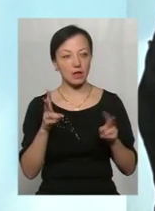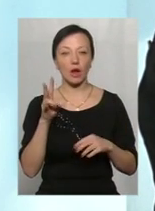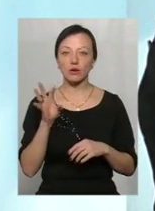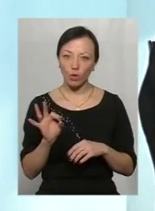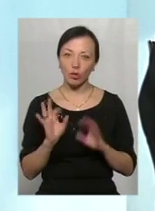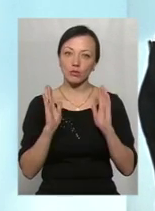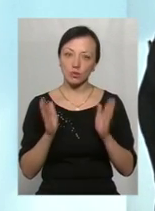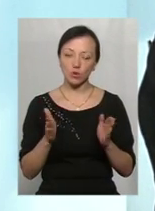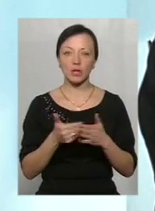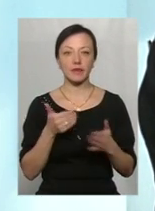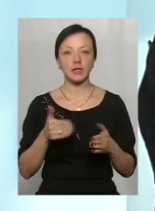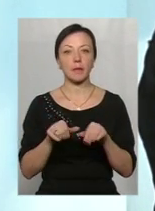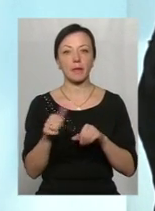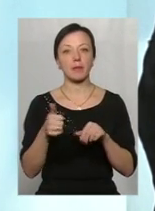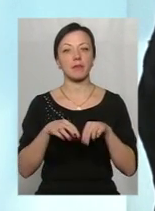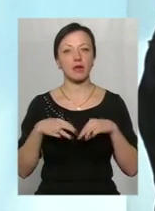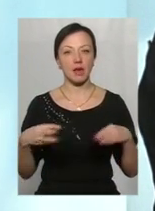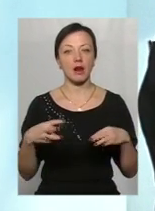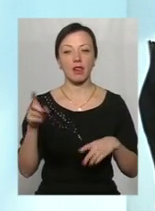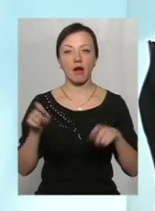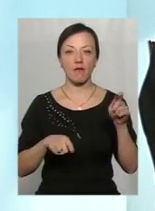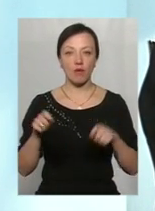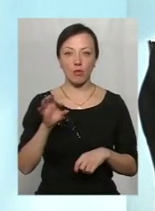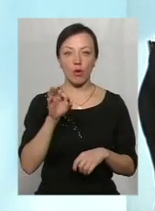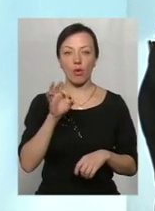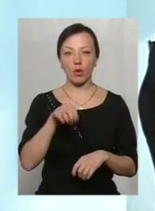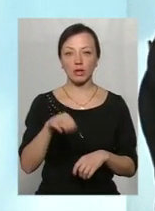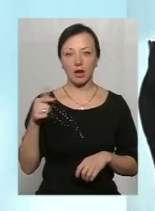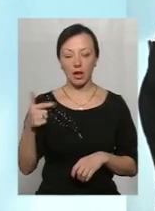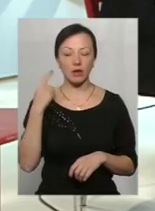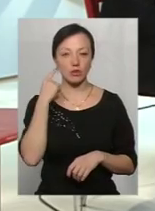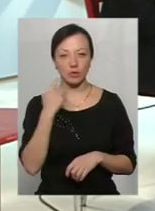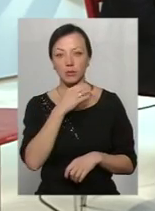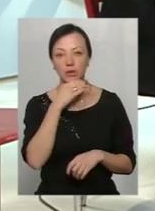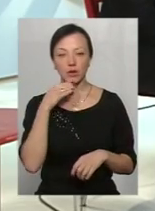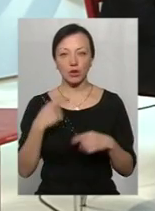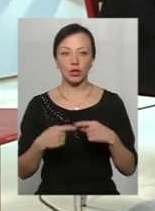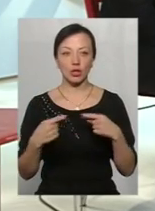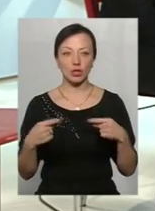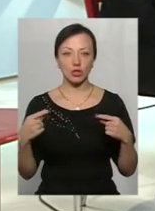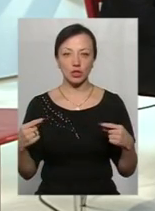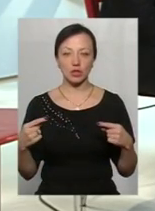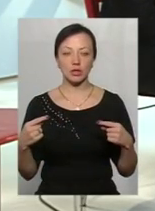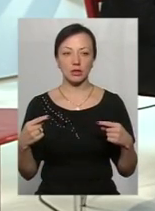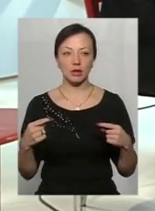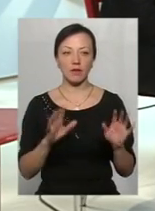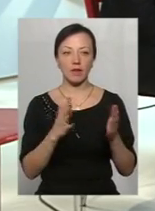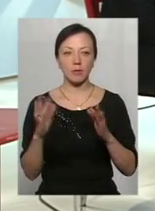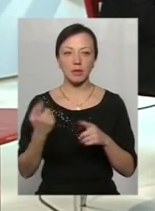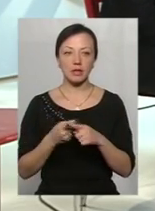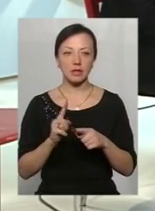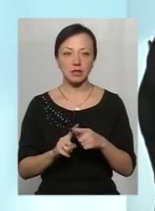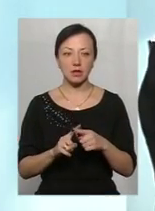від прем'єра безпосередньо і на форумі ОТГ, і в багатьох інших випадках